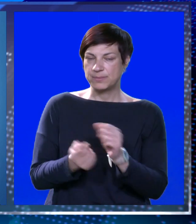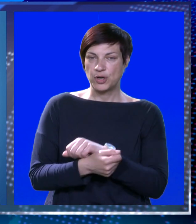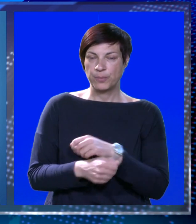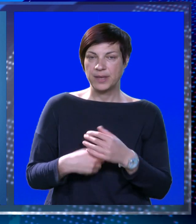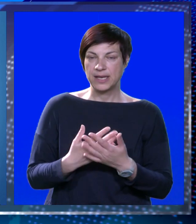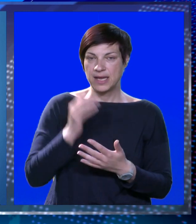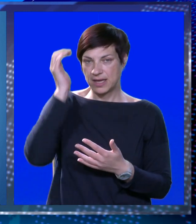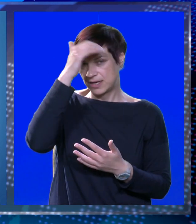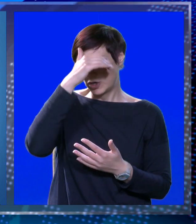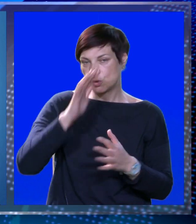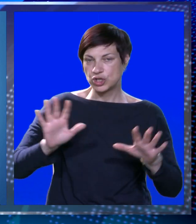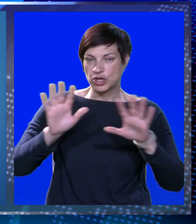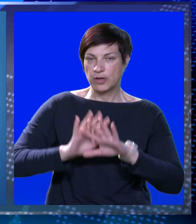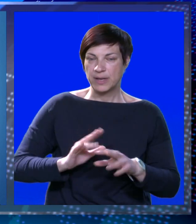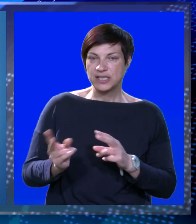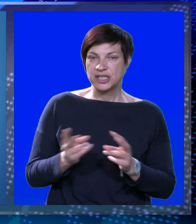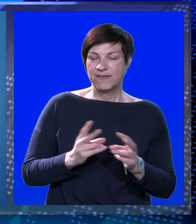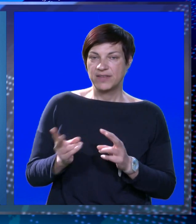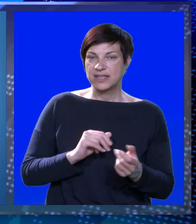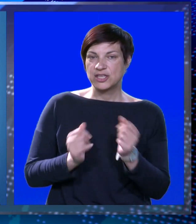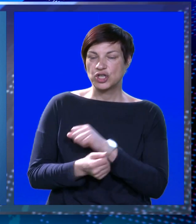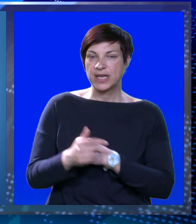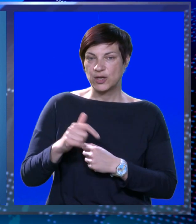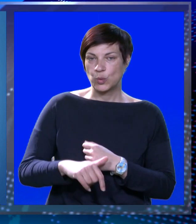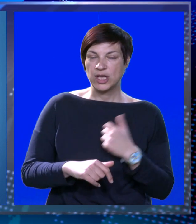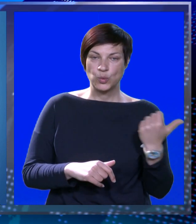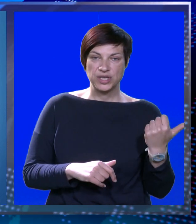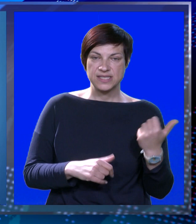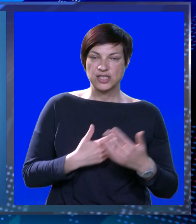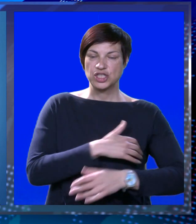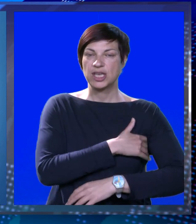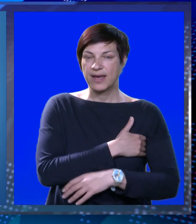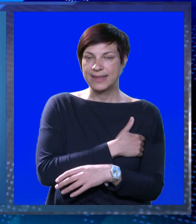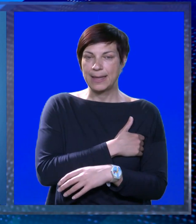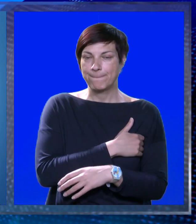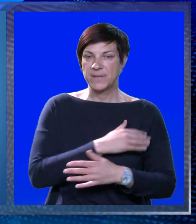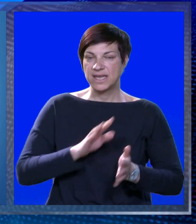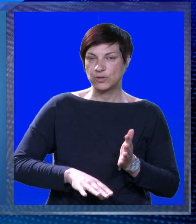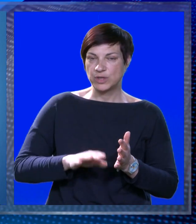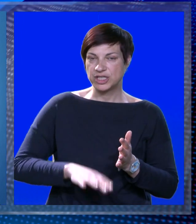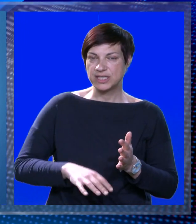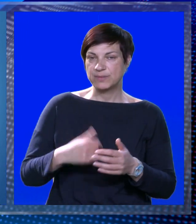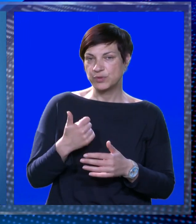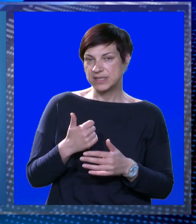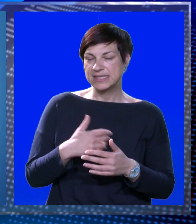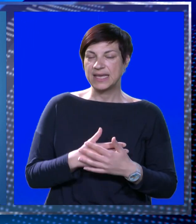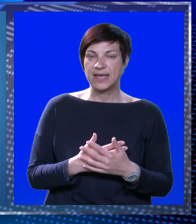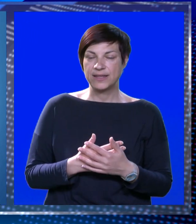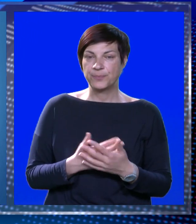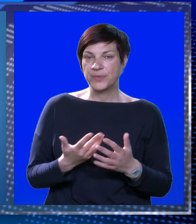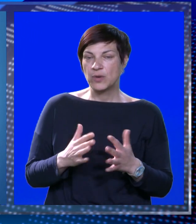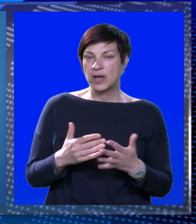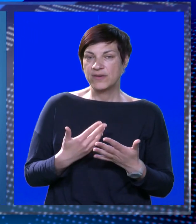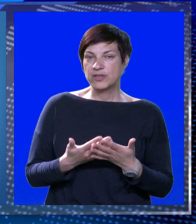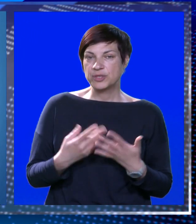veće promjene noć oblačna a vjetar će ponovno okrenuti na jugoistočnjak temperatura zraka će se spustiti tek za jedan